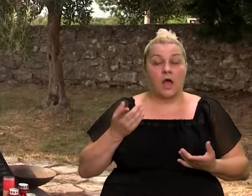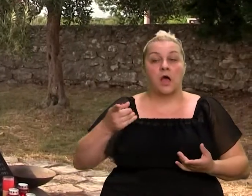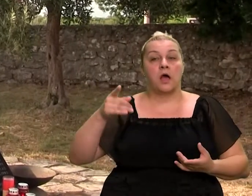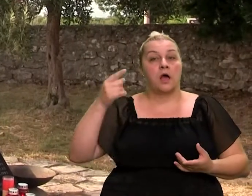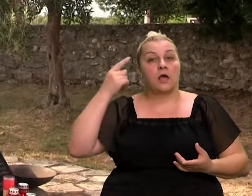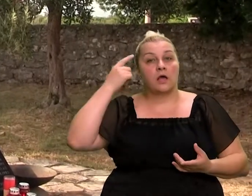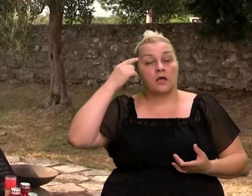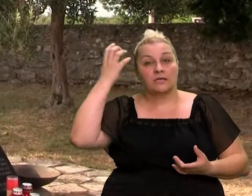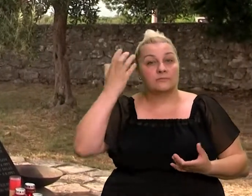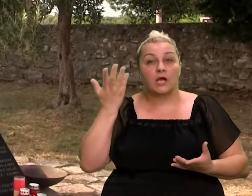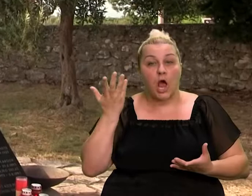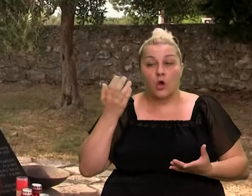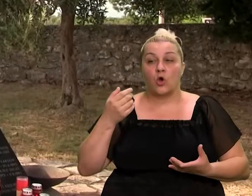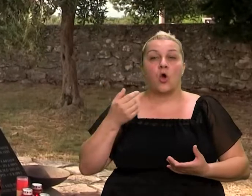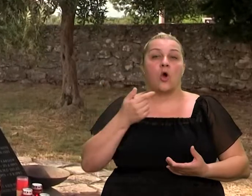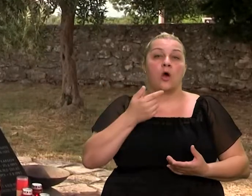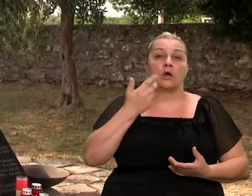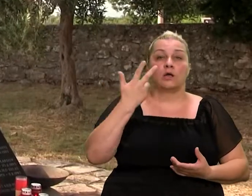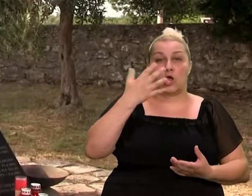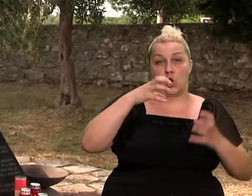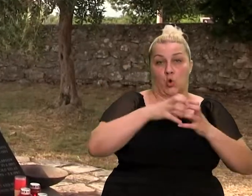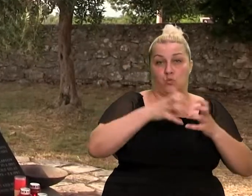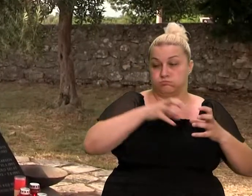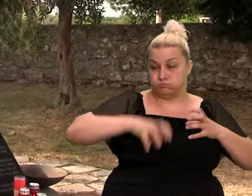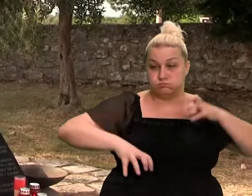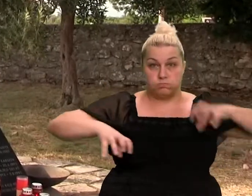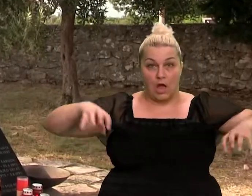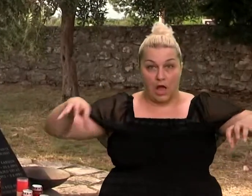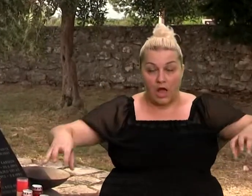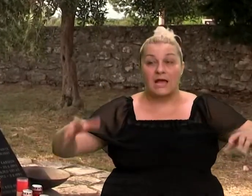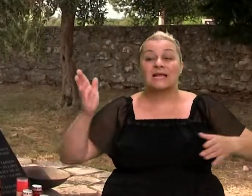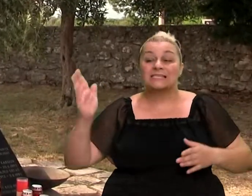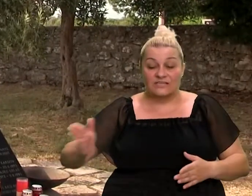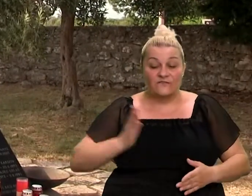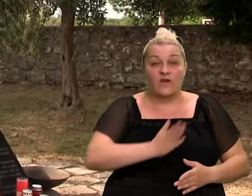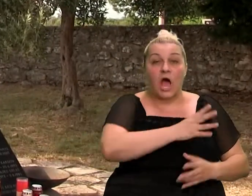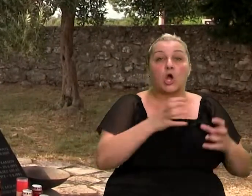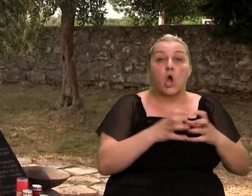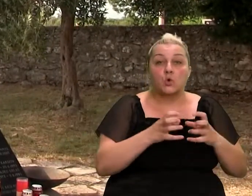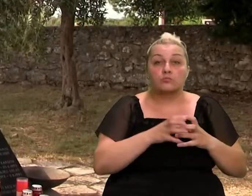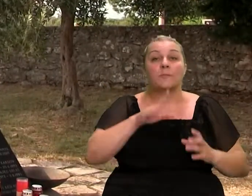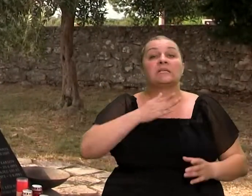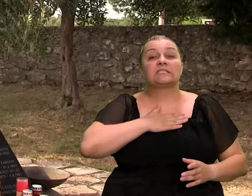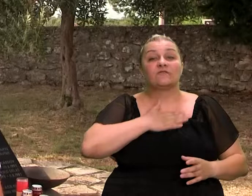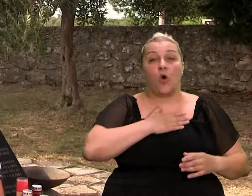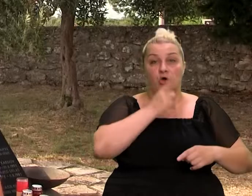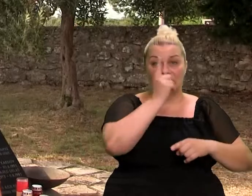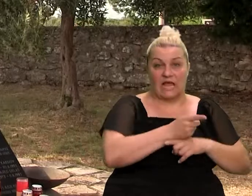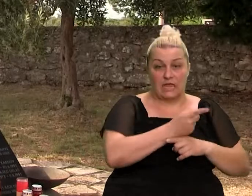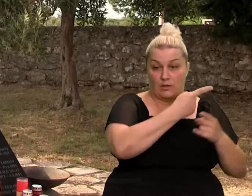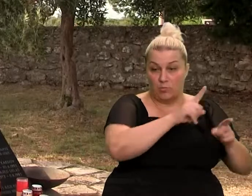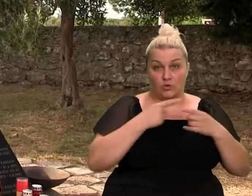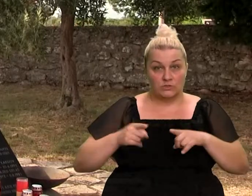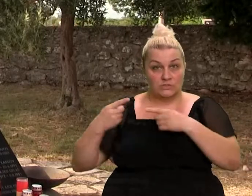bilo je oko 20 grupa, svaka grupa je imala svoga vodiča, svaka grupa je znala svoj zadatak. Na